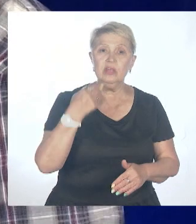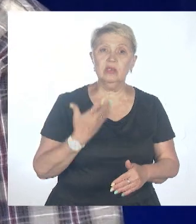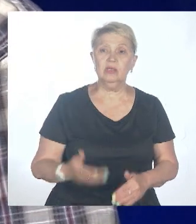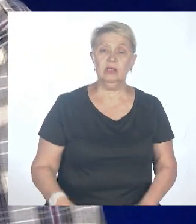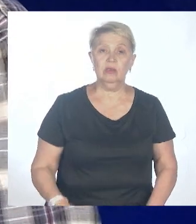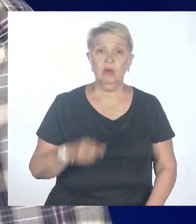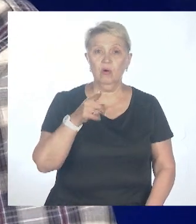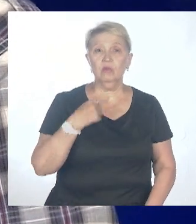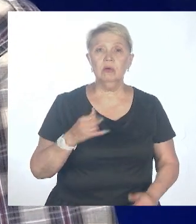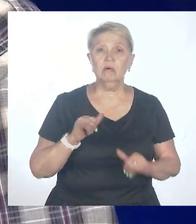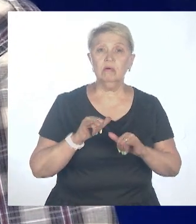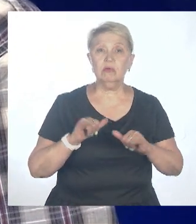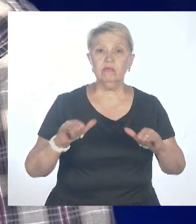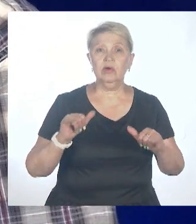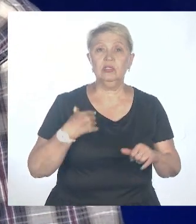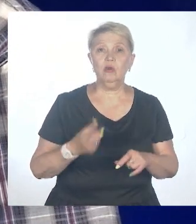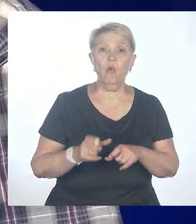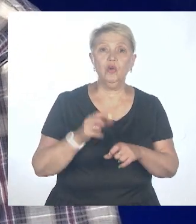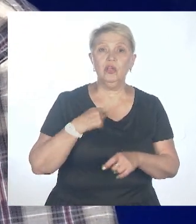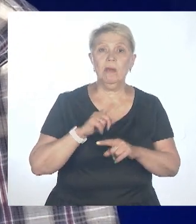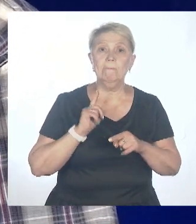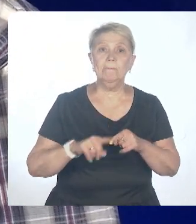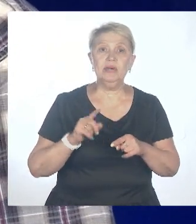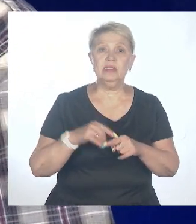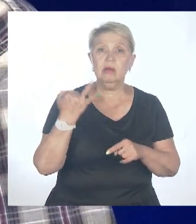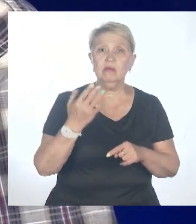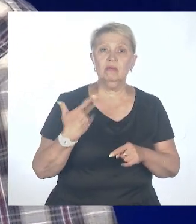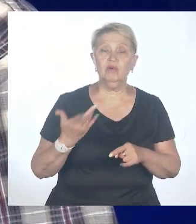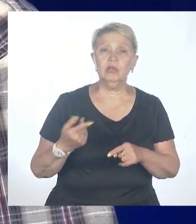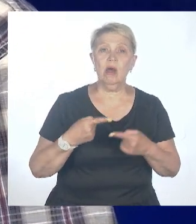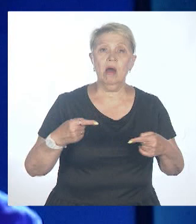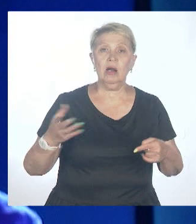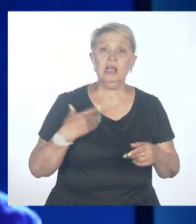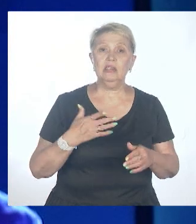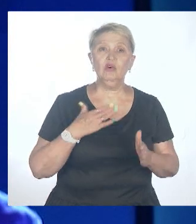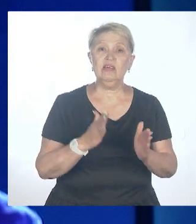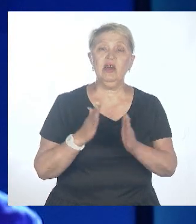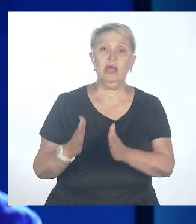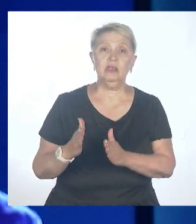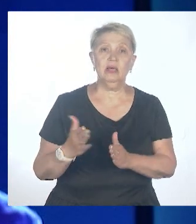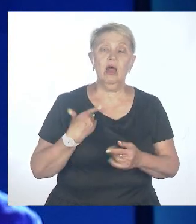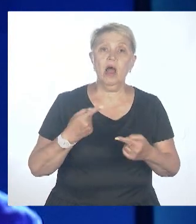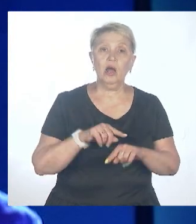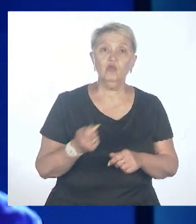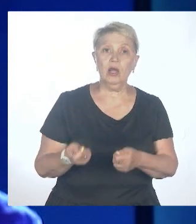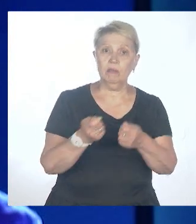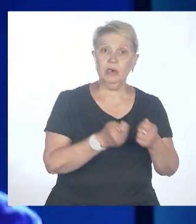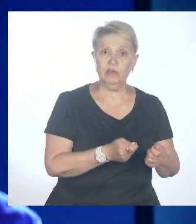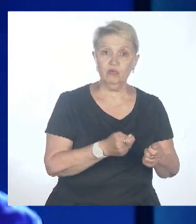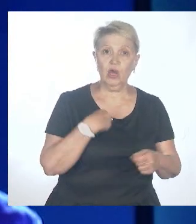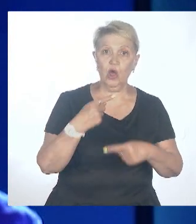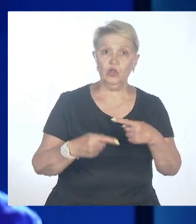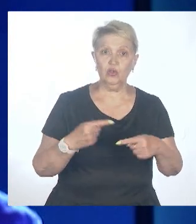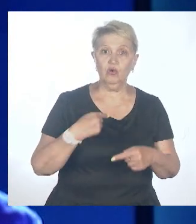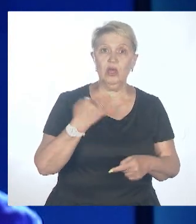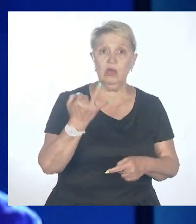Он развивается очень быстро, эволюционирует. И на разных территориях превалируют разные варианты. Вот как только к нам привезут очередной, мы им переболеем. То